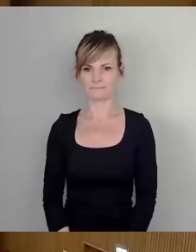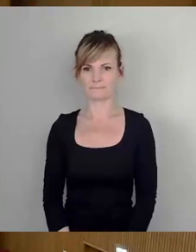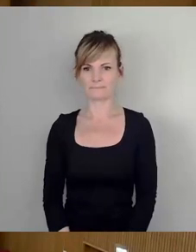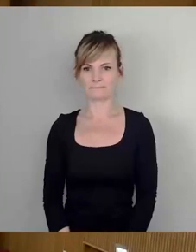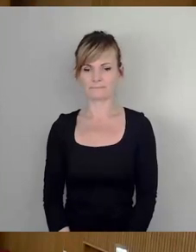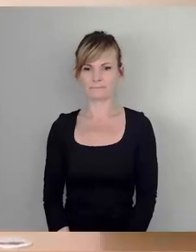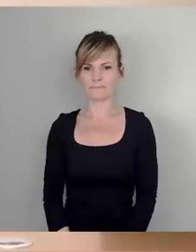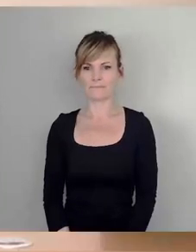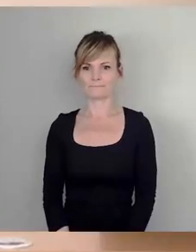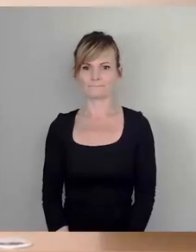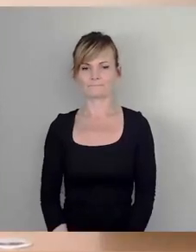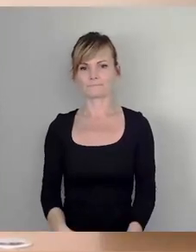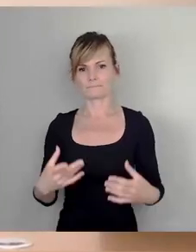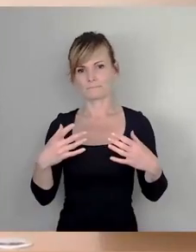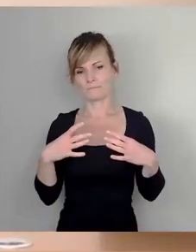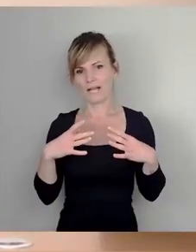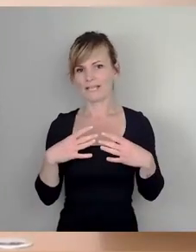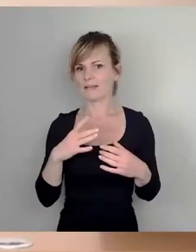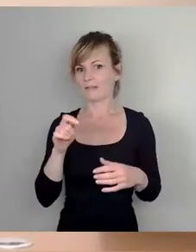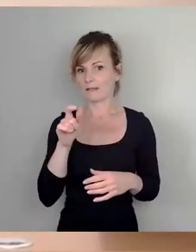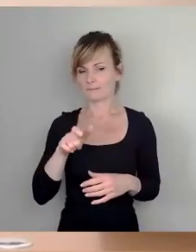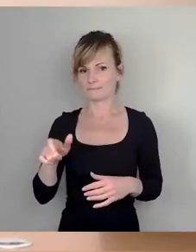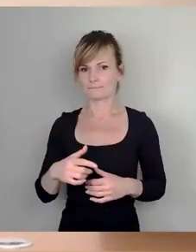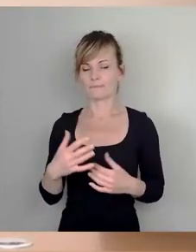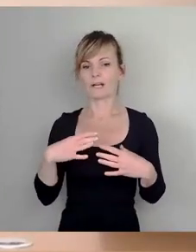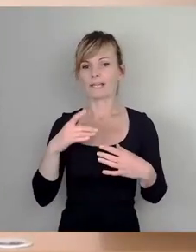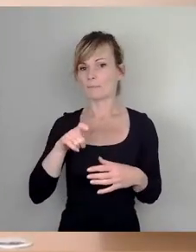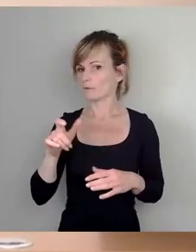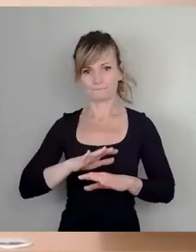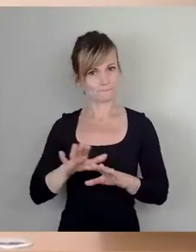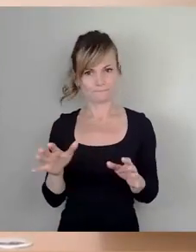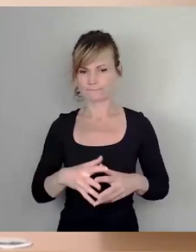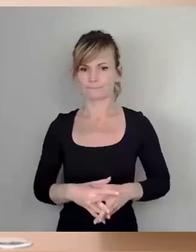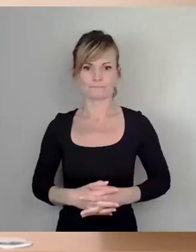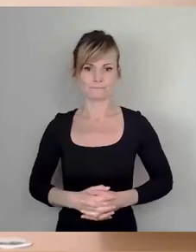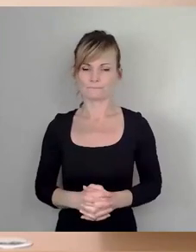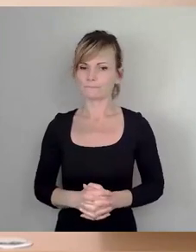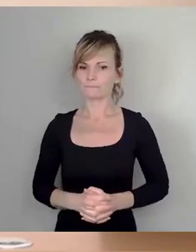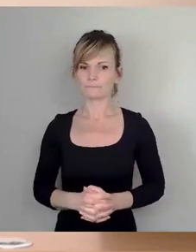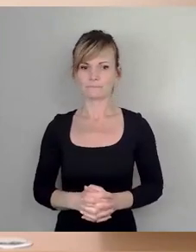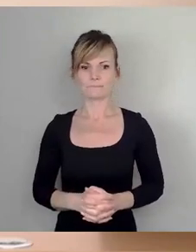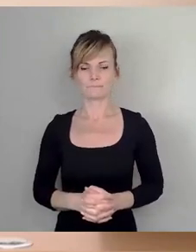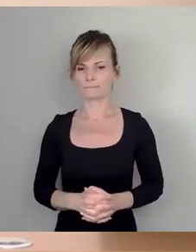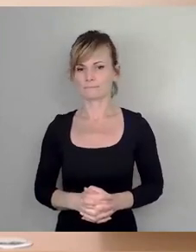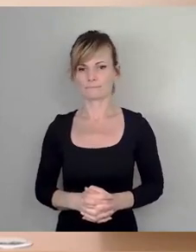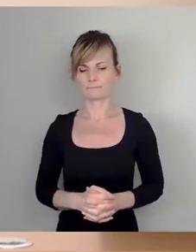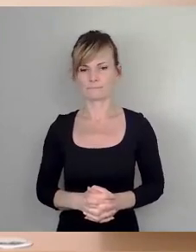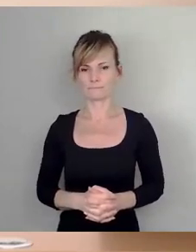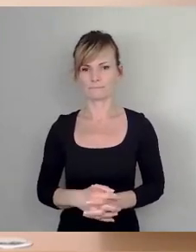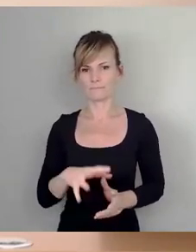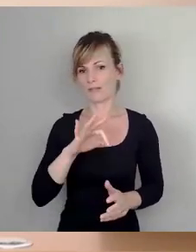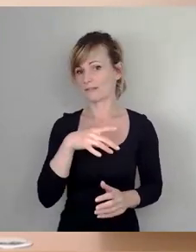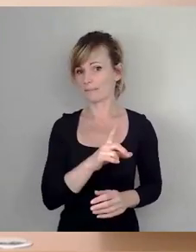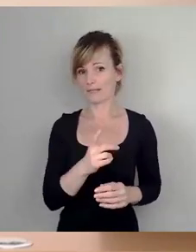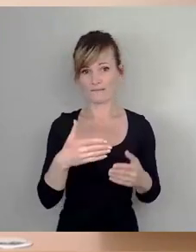Freie Wähler, Freibürger, nicht gewünscht. Dann FDP-Fraktion. Nein.